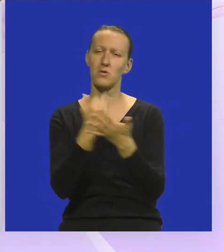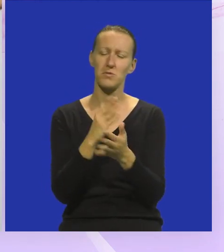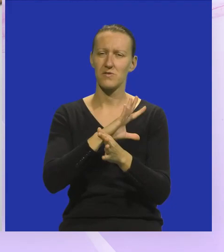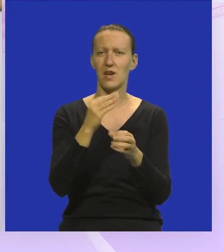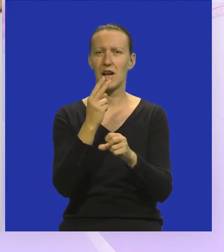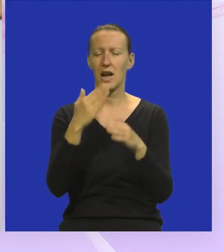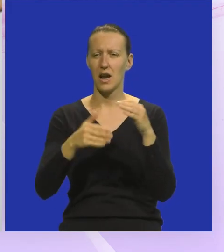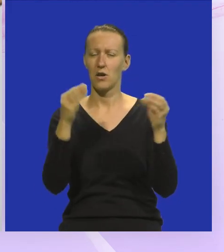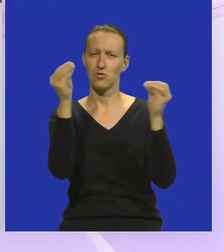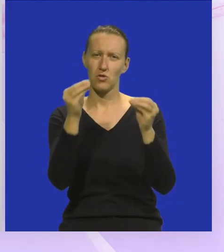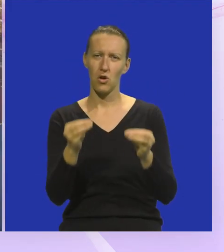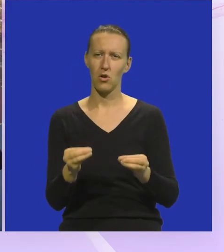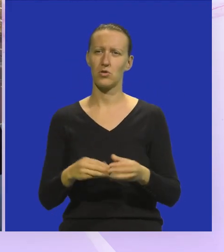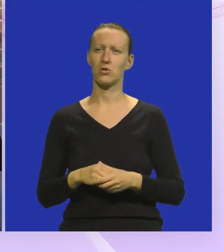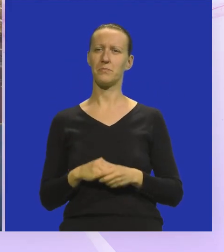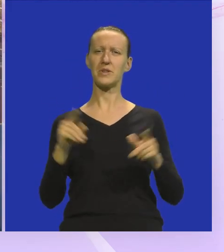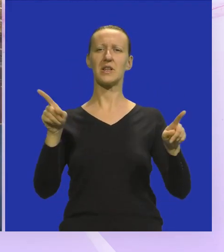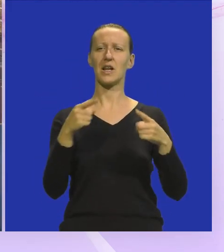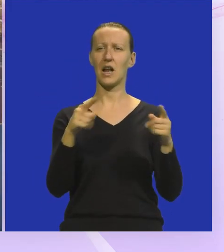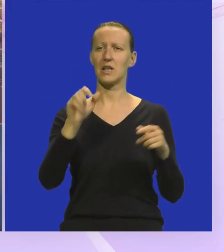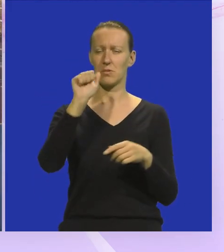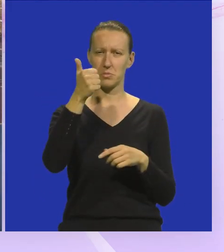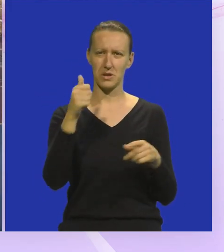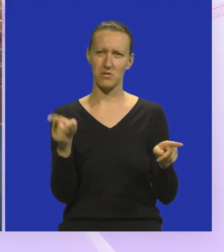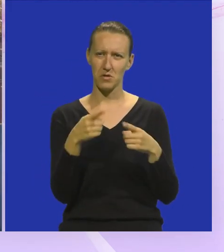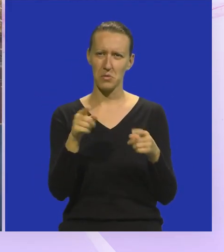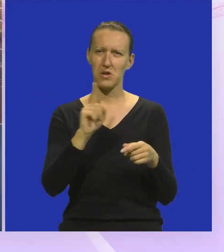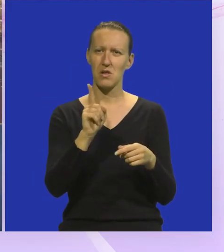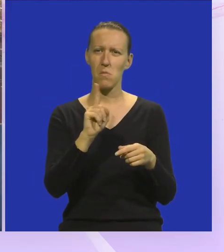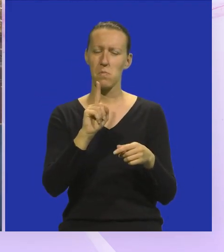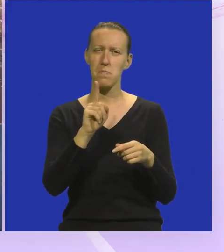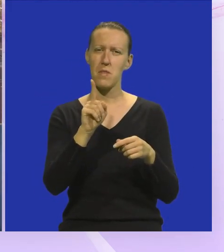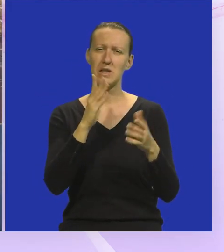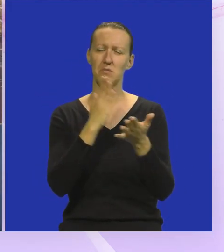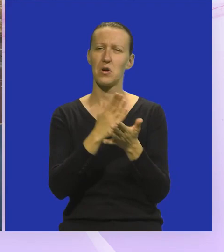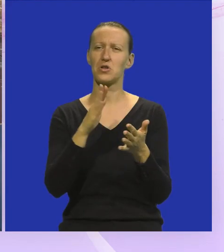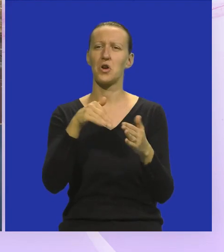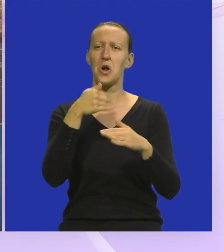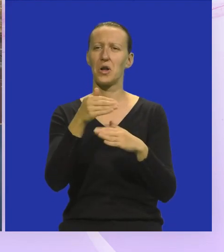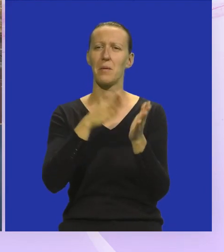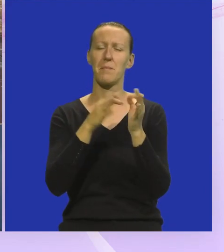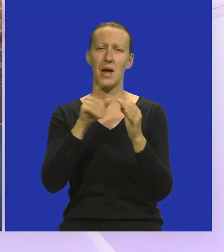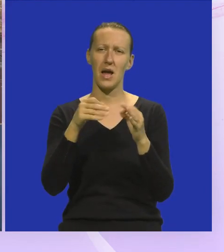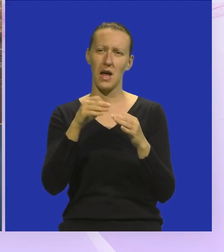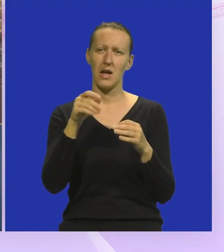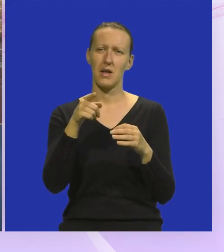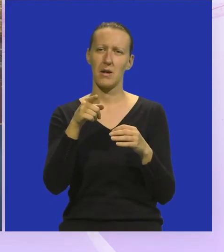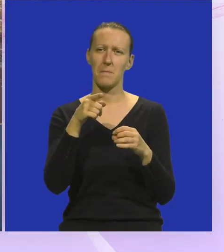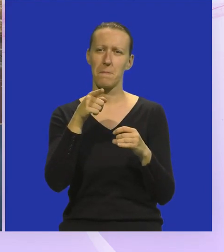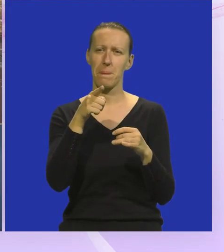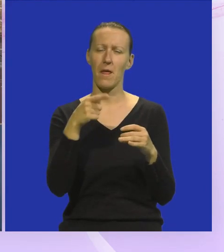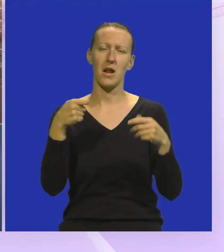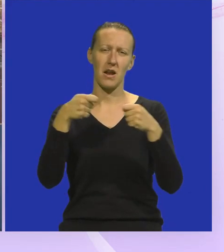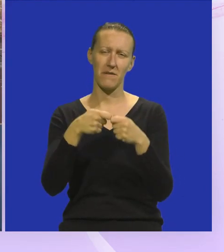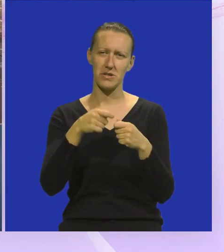uspjeli sve u komponirati? Pa glazba je nastala prvo, da ne oboziramo se baš i onda se Maja